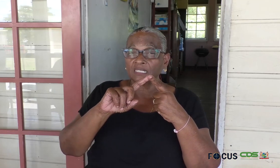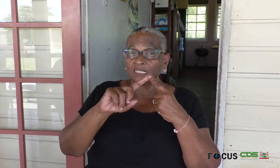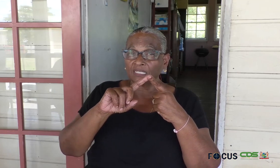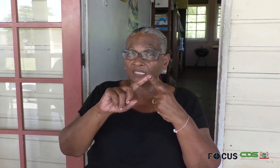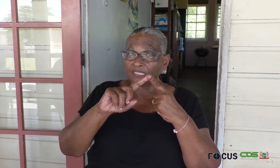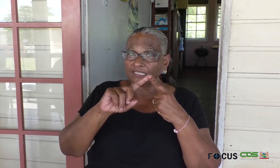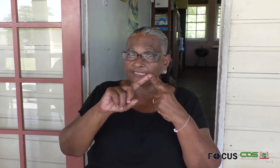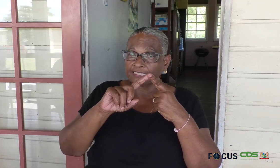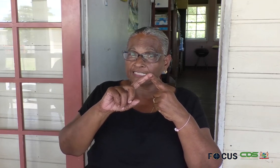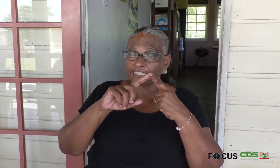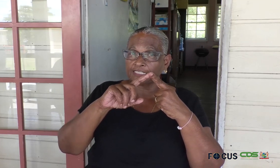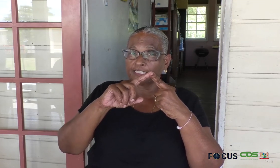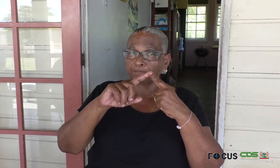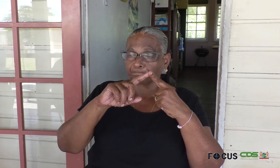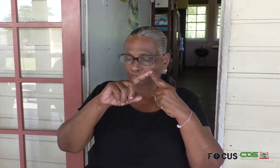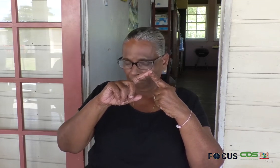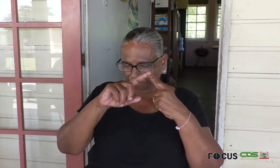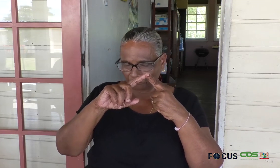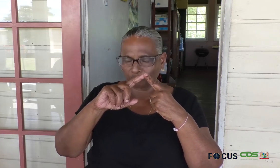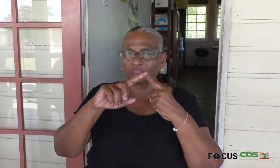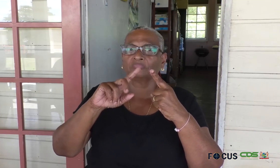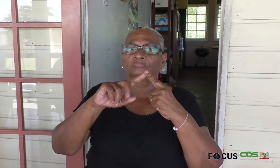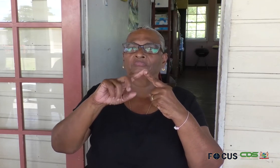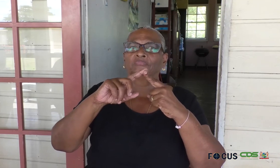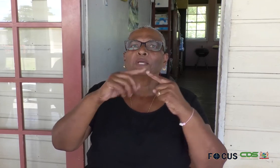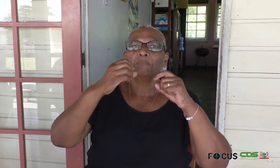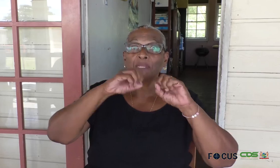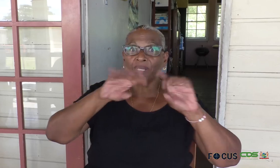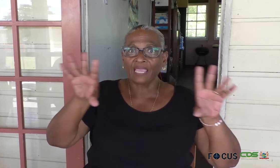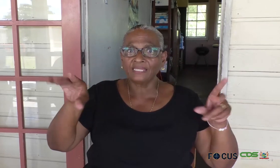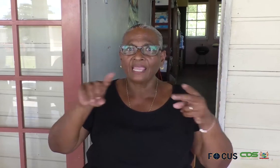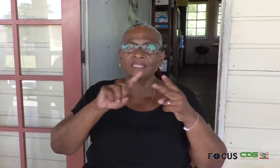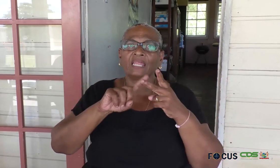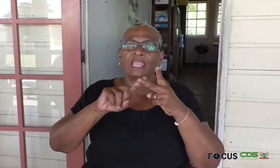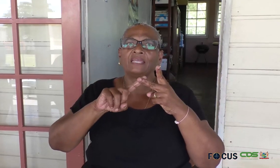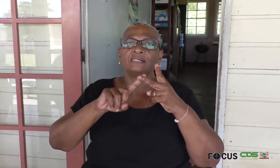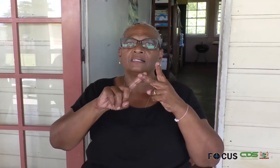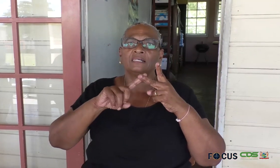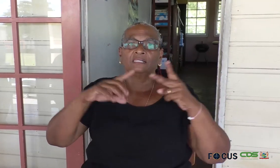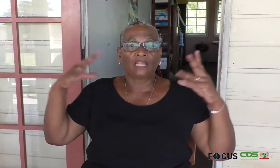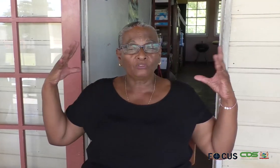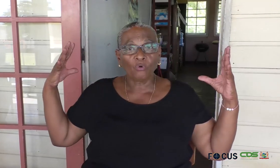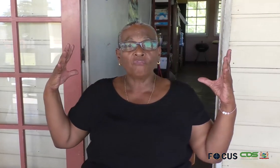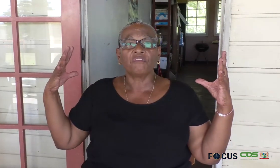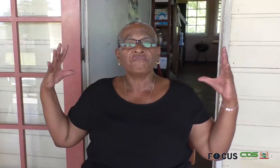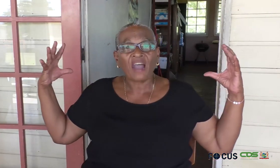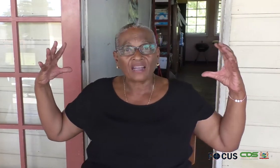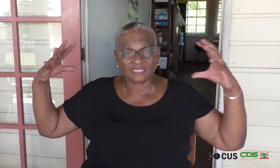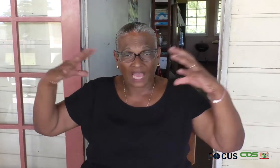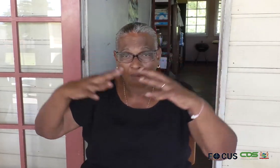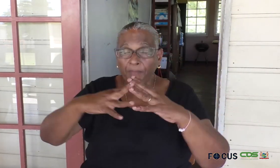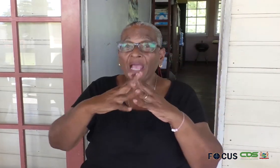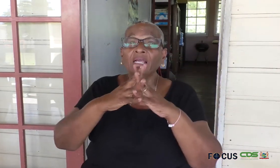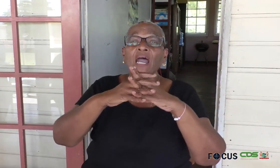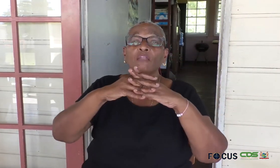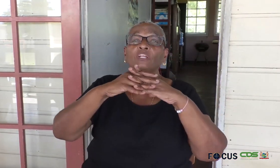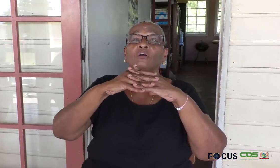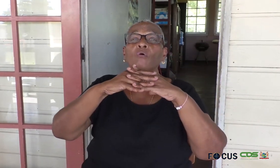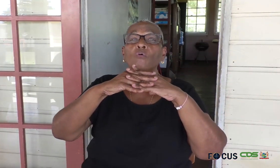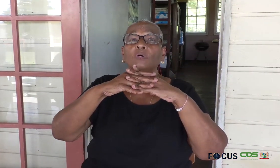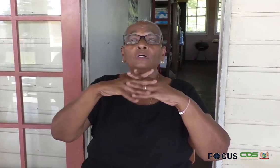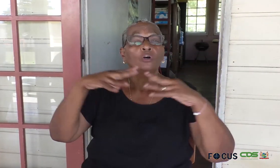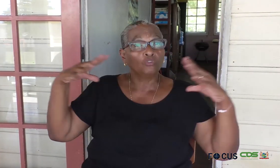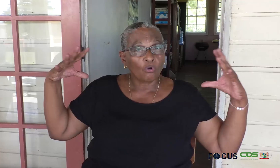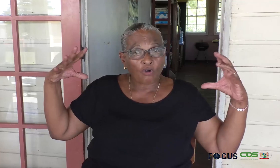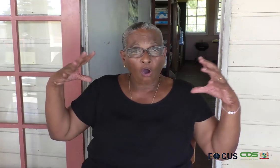ze meer bekendheid krijgen. Dat doven vaak samen bij elkaar